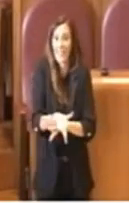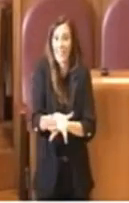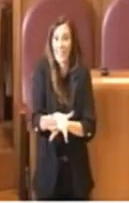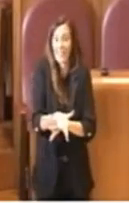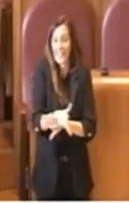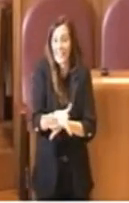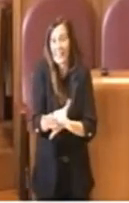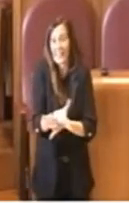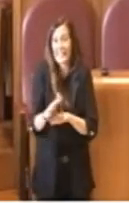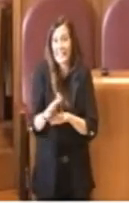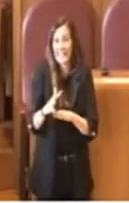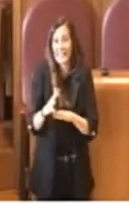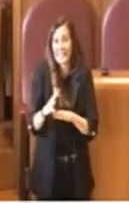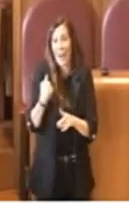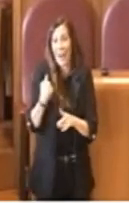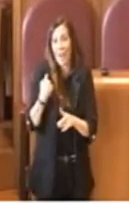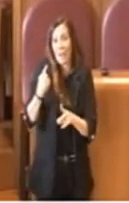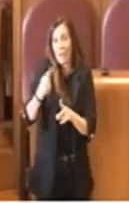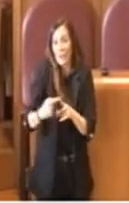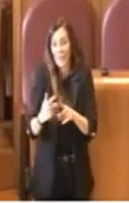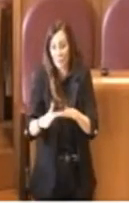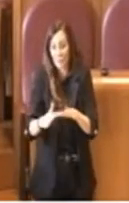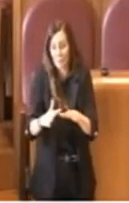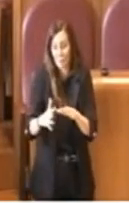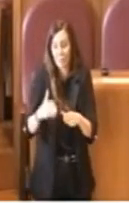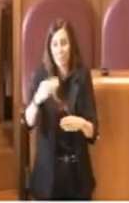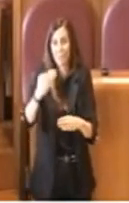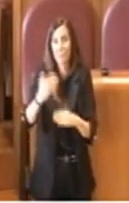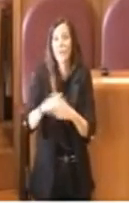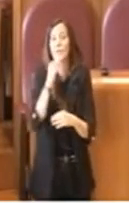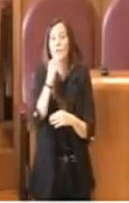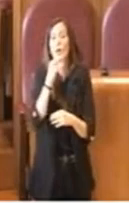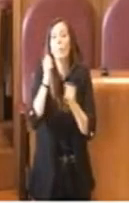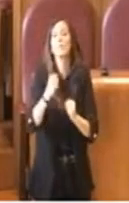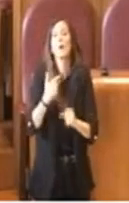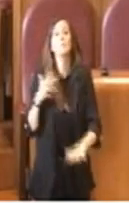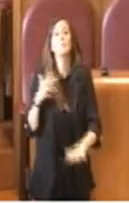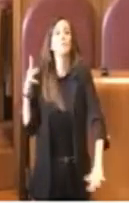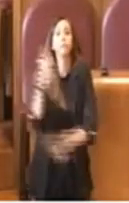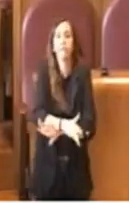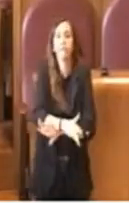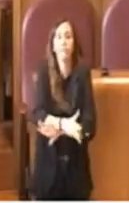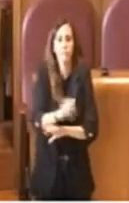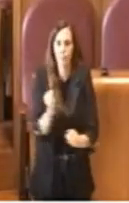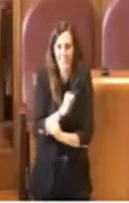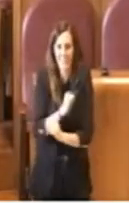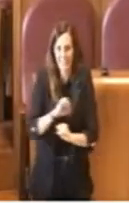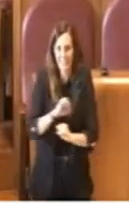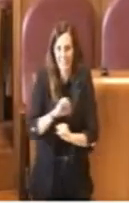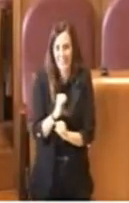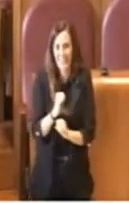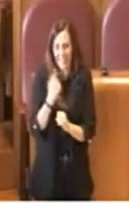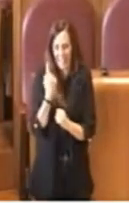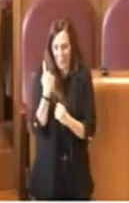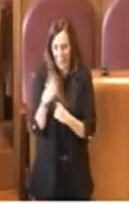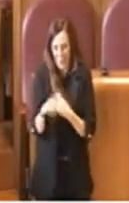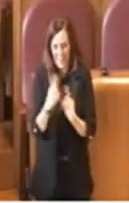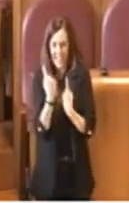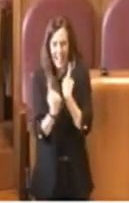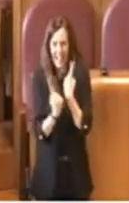realtà nonostante poi siamo attenti a questo aspetto,